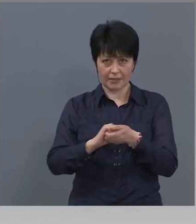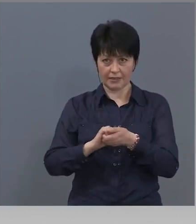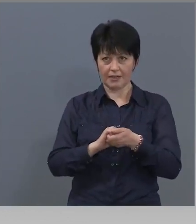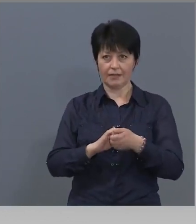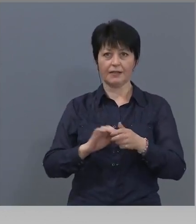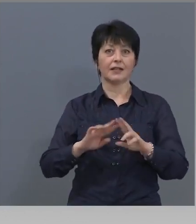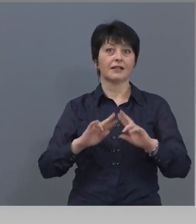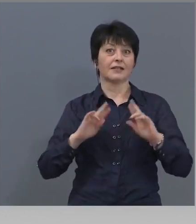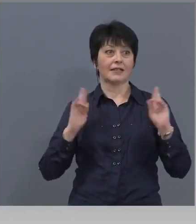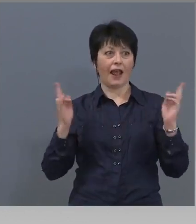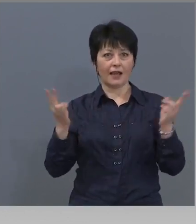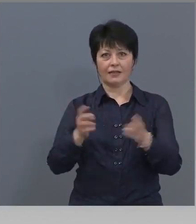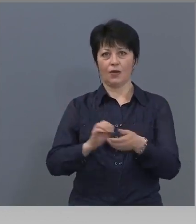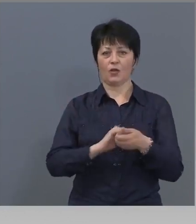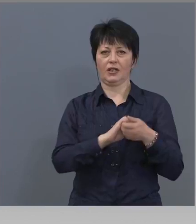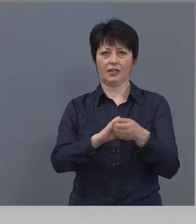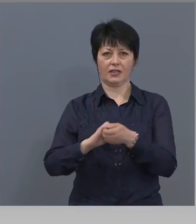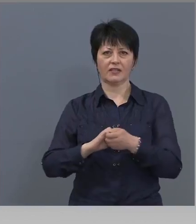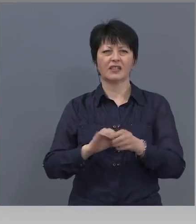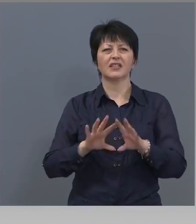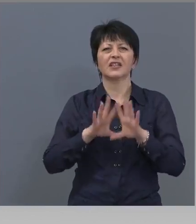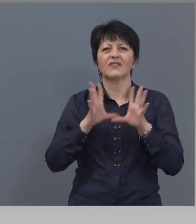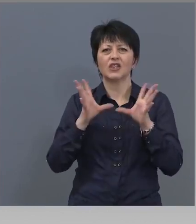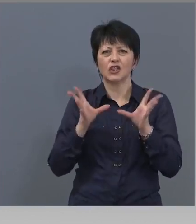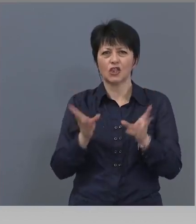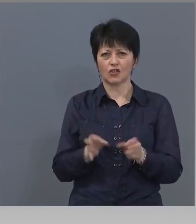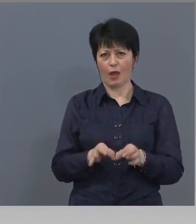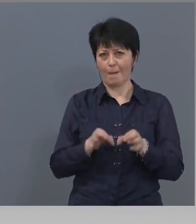цялата организация, с всички мерки,